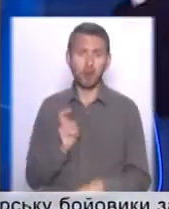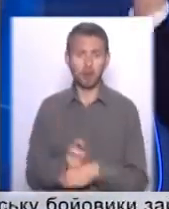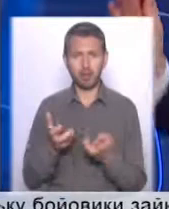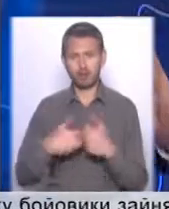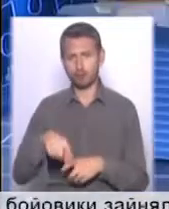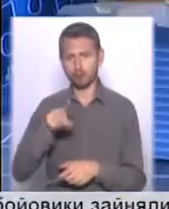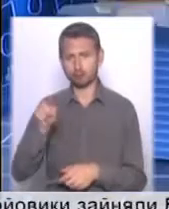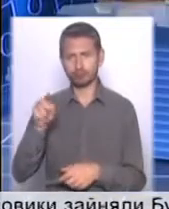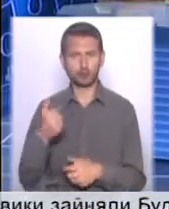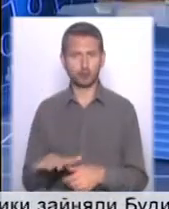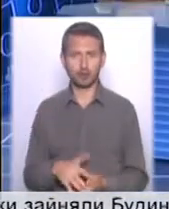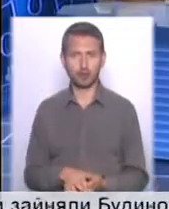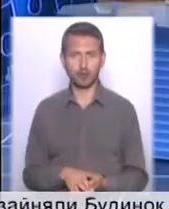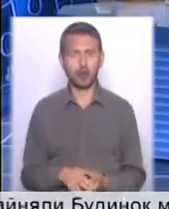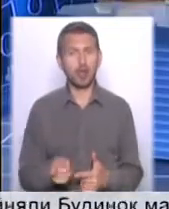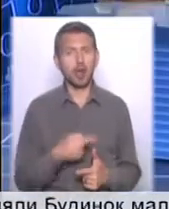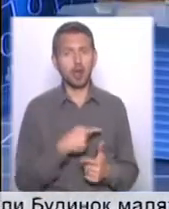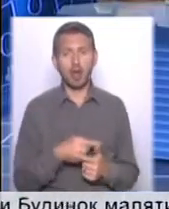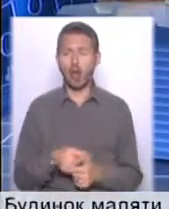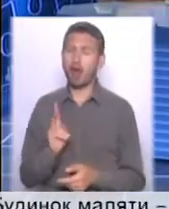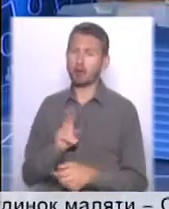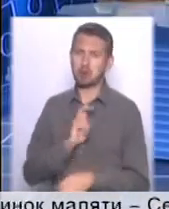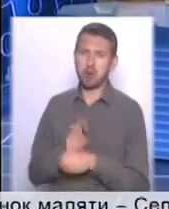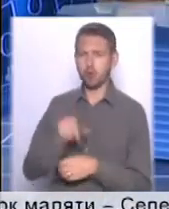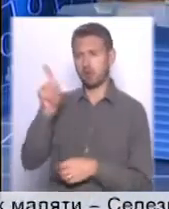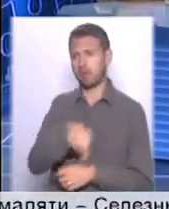і перекреслювали. І писали там якісь часто нехороші слова. Або писали щось своє там.